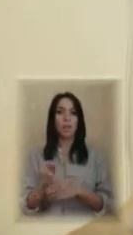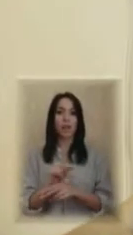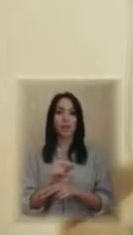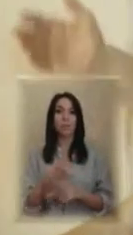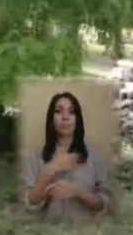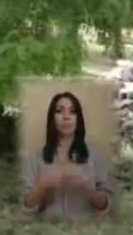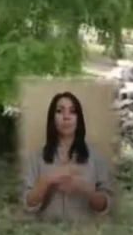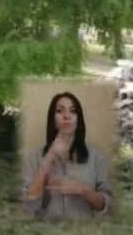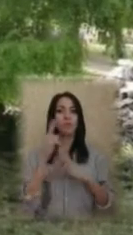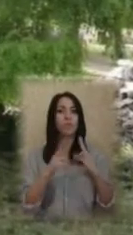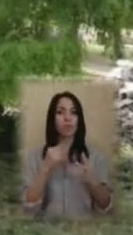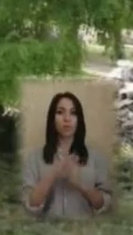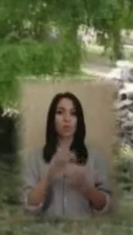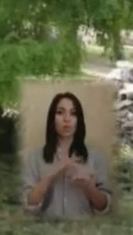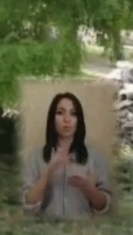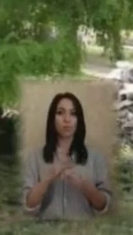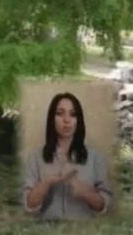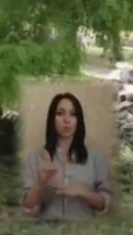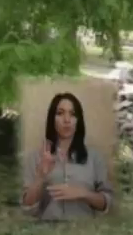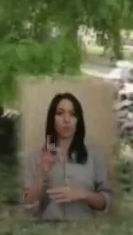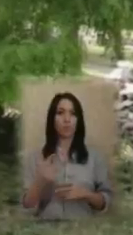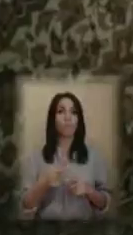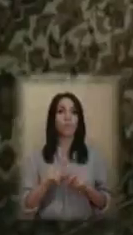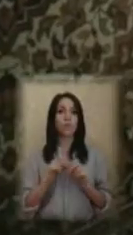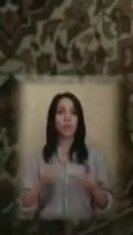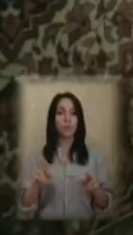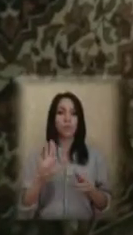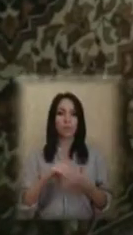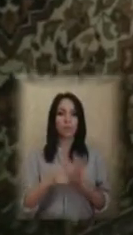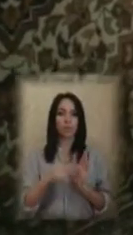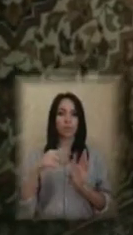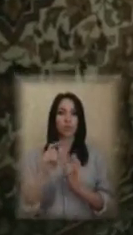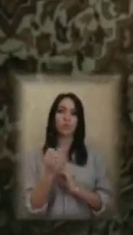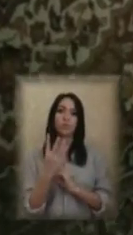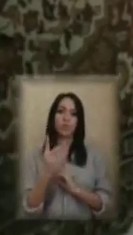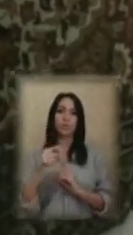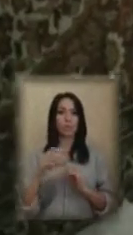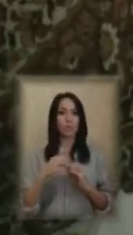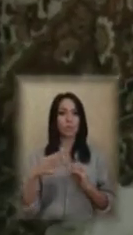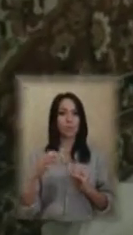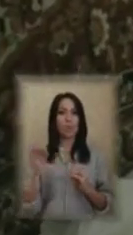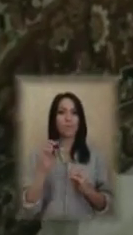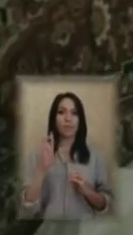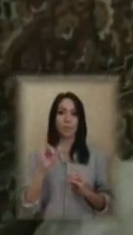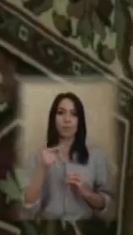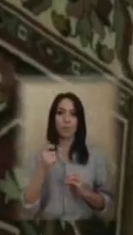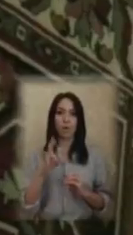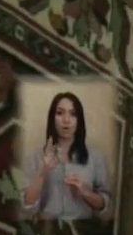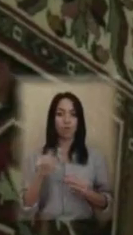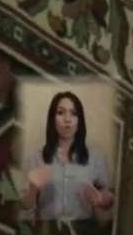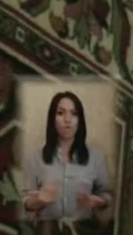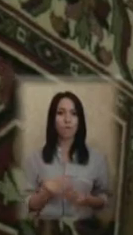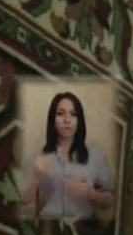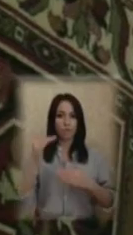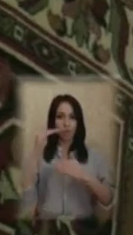міськвиконкому. Така ж картина і у квартирах номер 14 та 15. Євгенія Буганова проживає поверхом нижче. Та